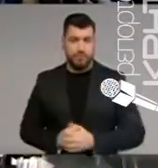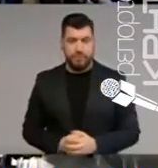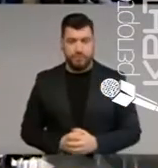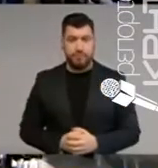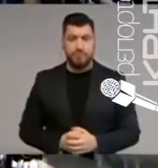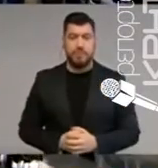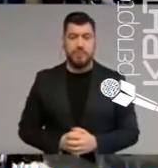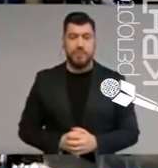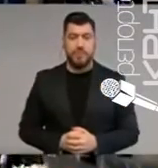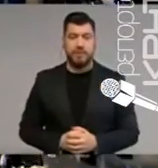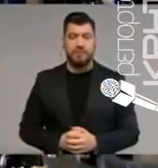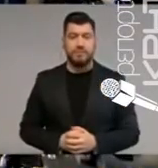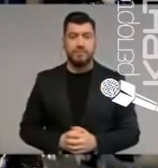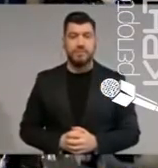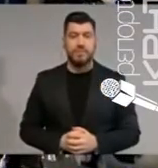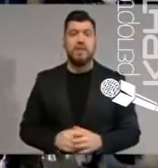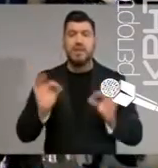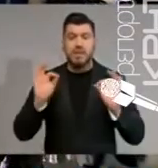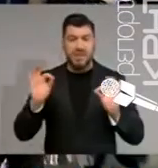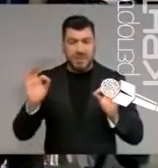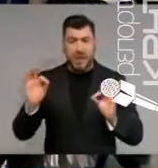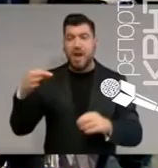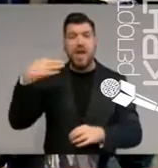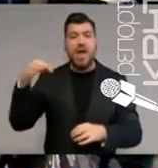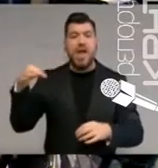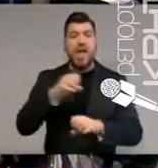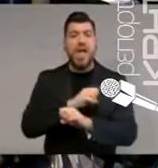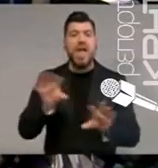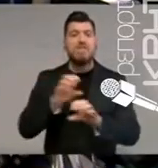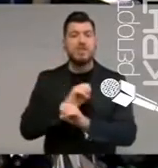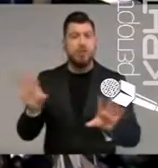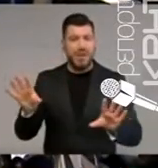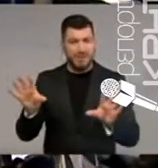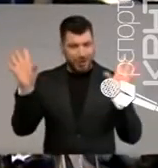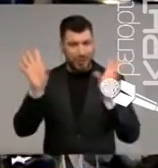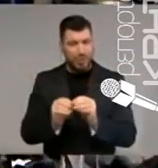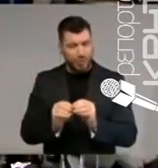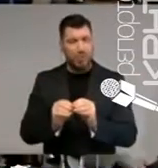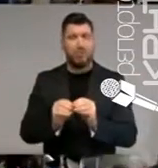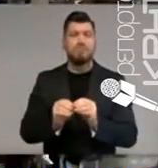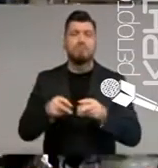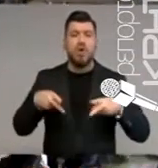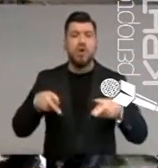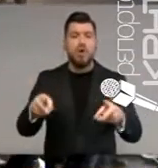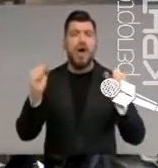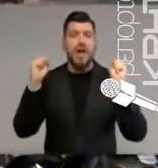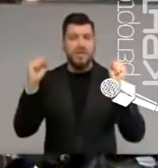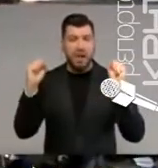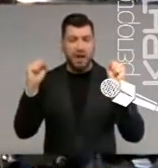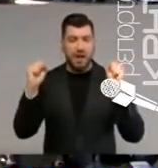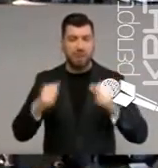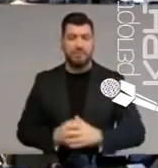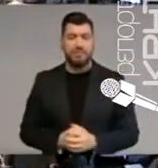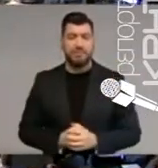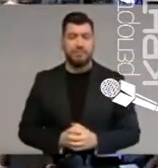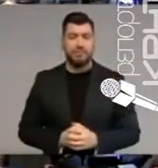πρέπει η ευαισθητοποίησή μας για τα θέματα της Οδικής Ασφάλειας να περιορίζεται στην εύλογη